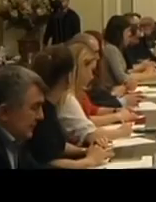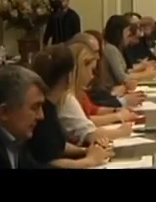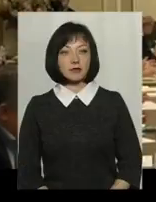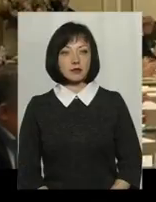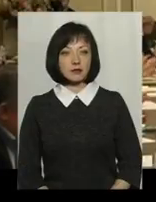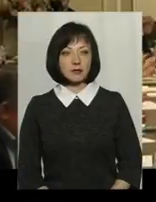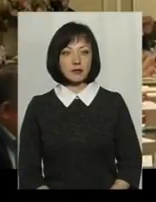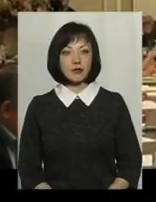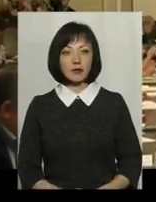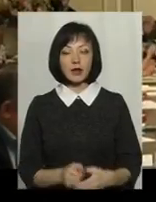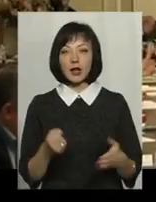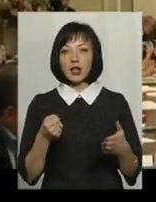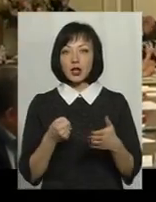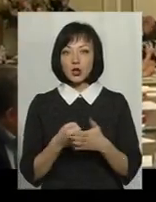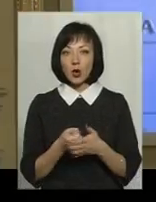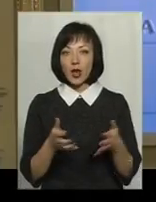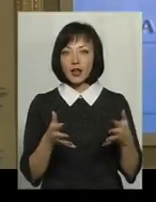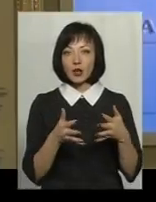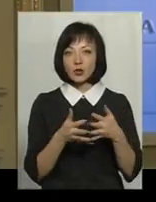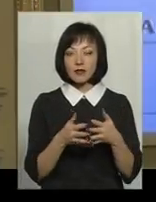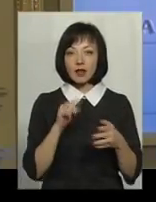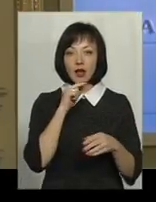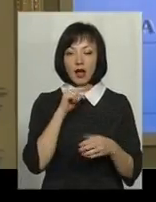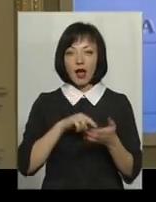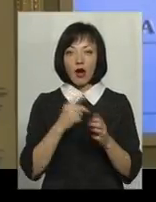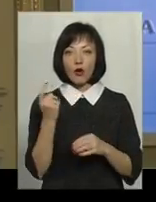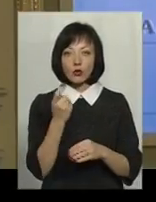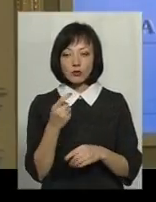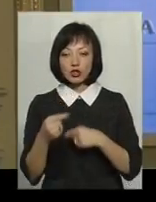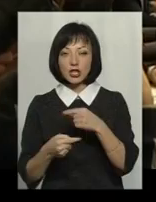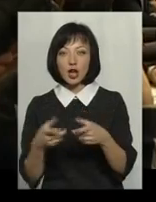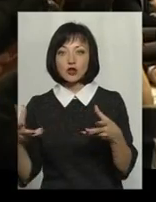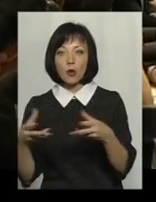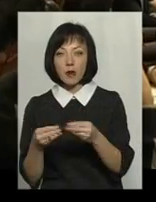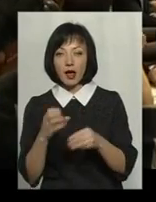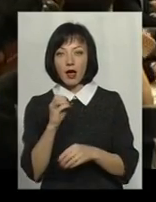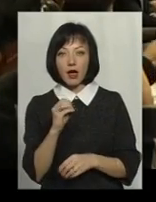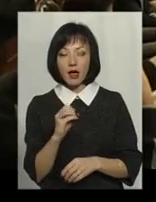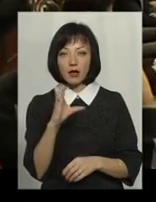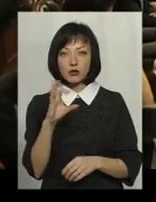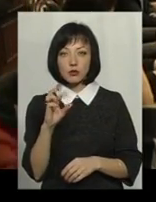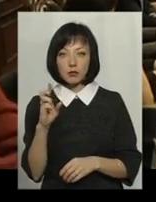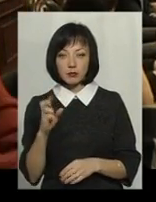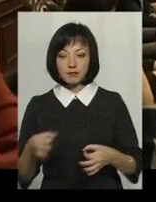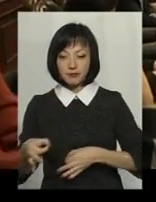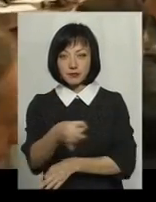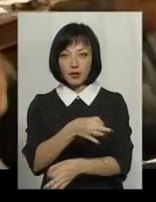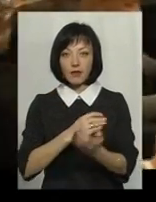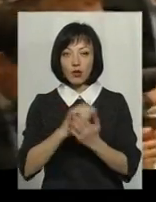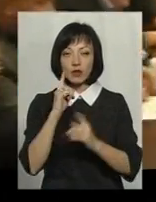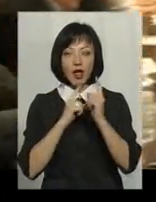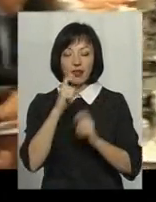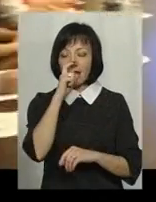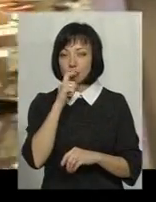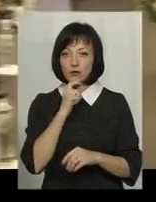До інклюзивної економіки через кооперацію та ЕСОП. Про такий шлях йшлося за круглим столом у Верховній Раді. Незрозумілі для